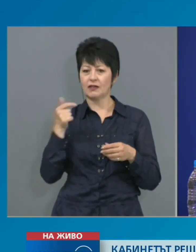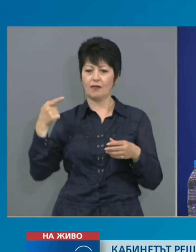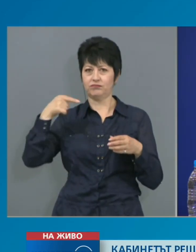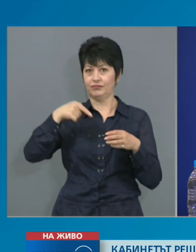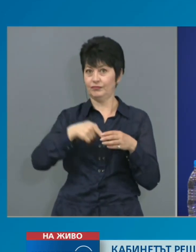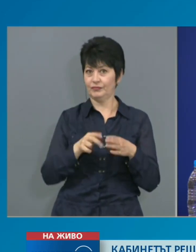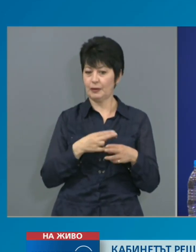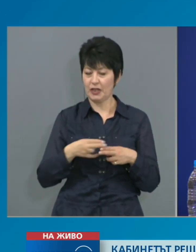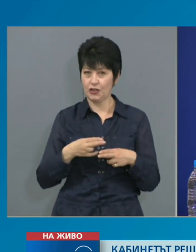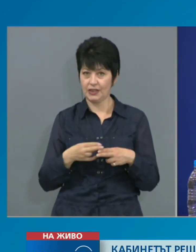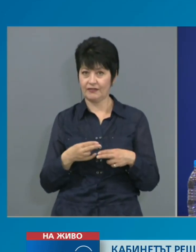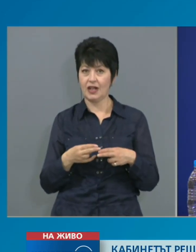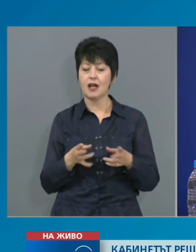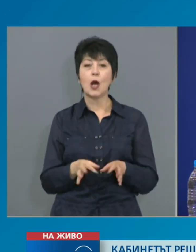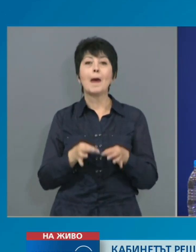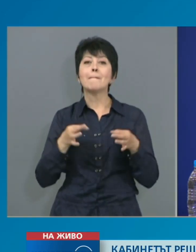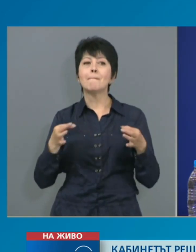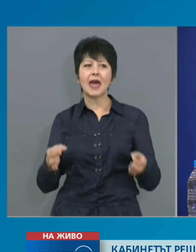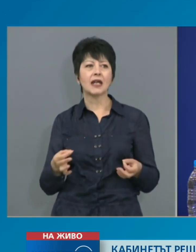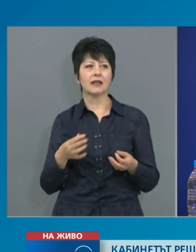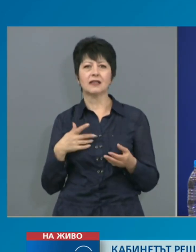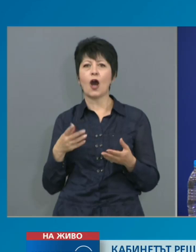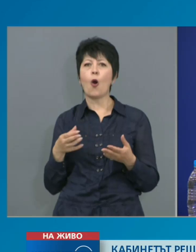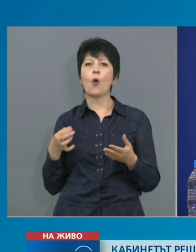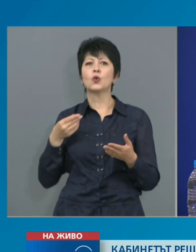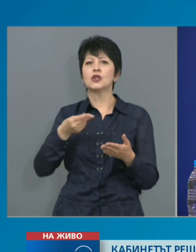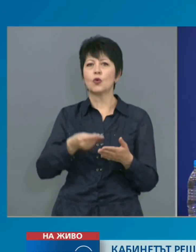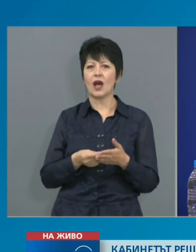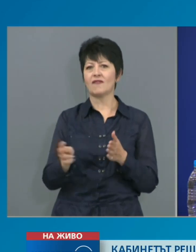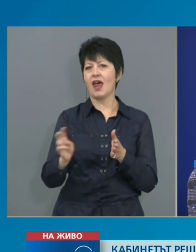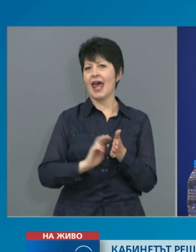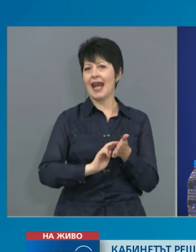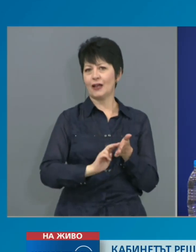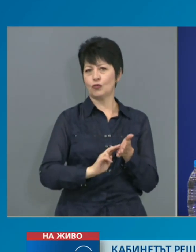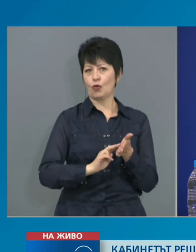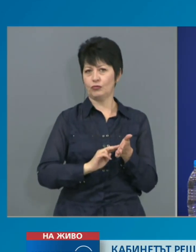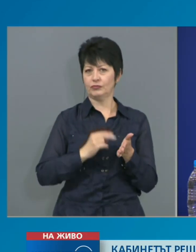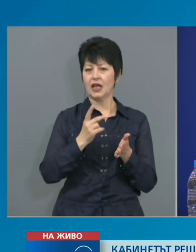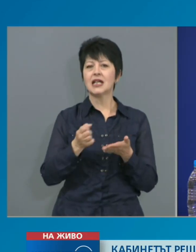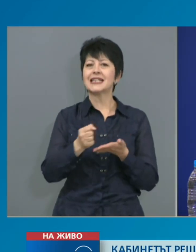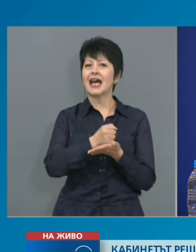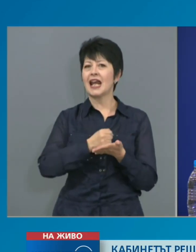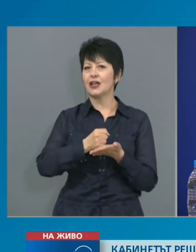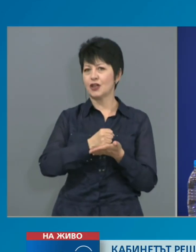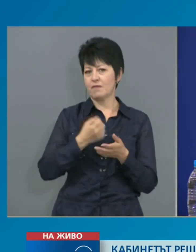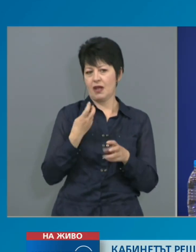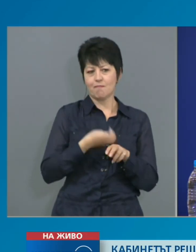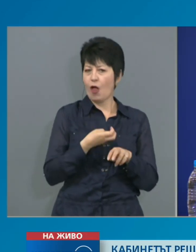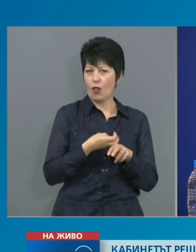мерки за осигуряване, електроподаването на лечебните заведения,